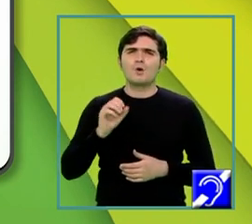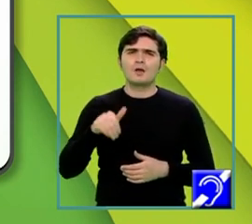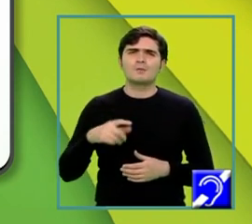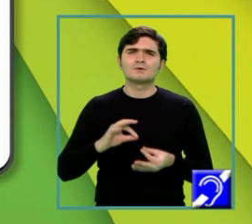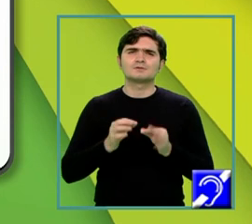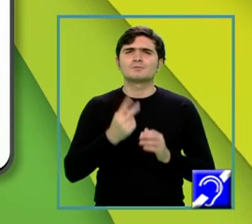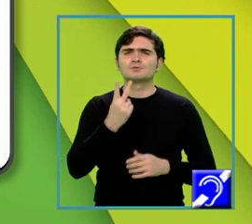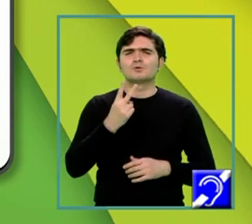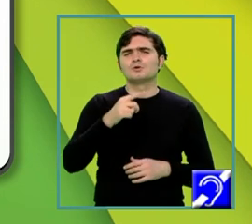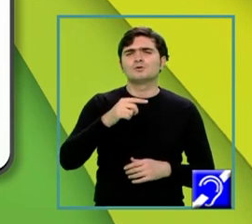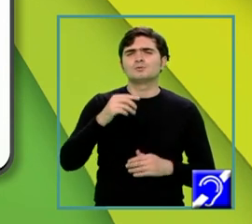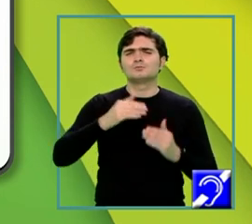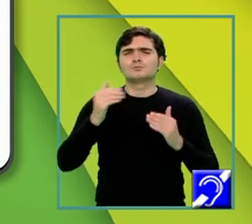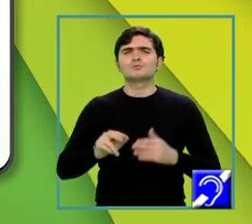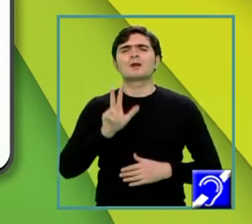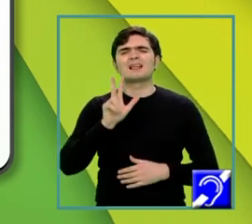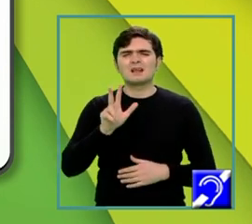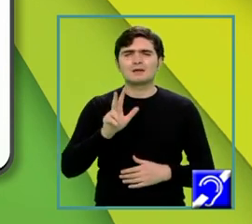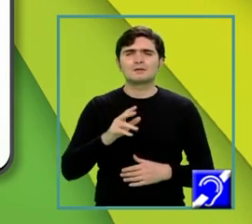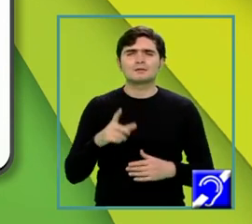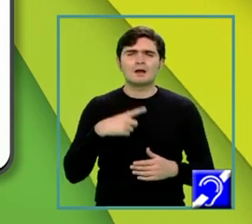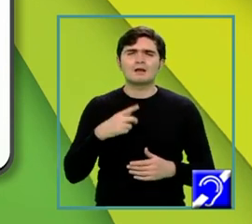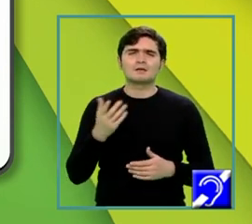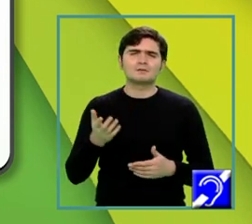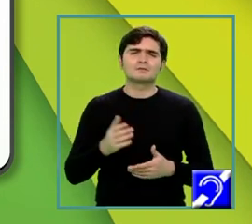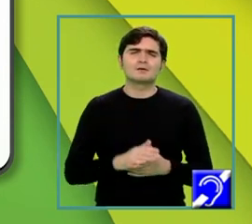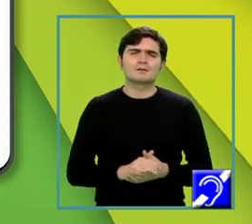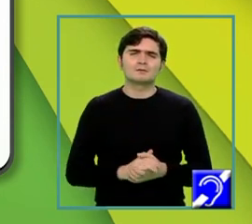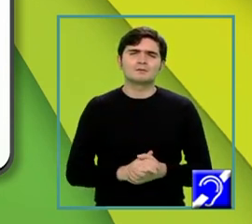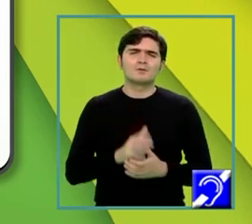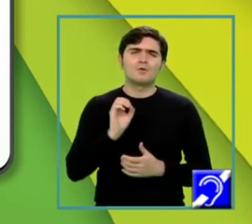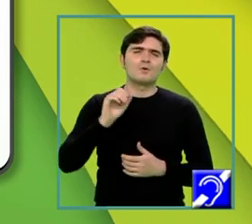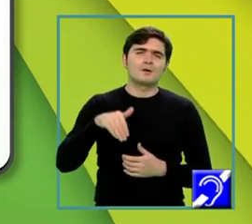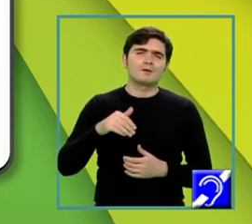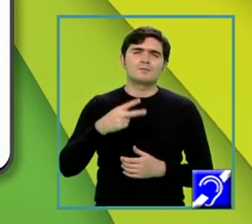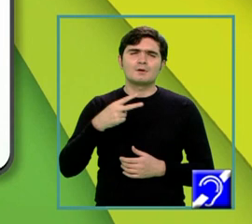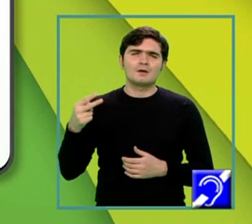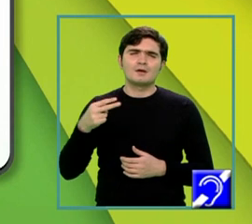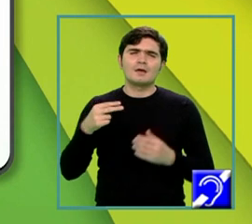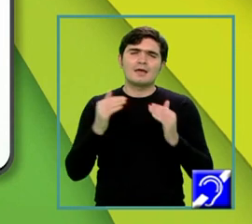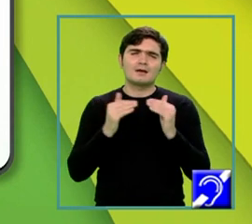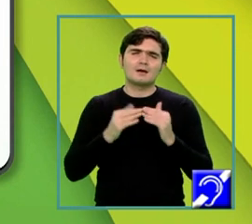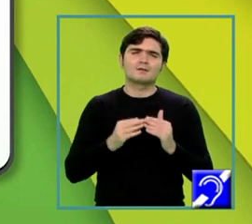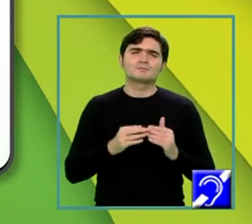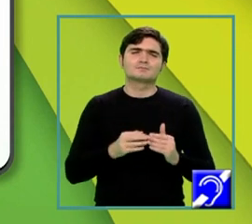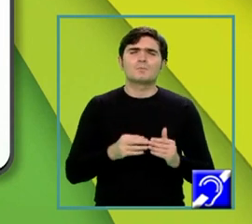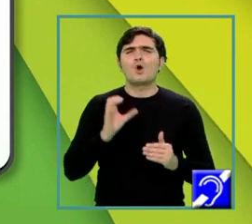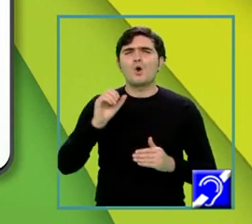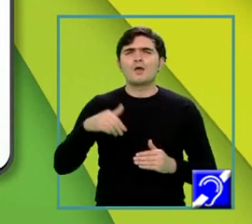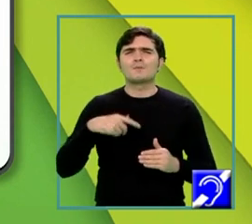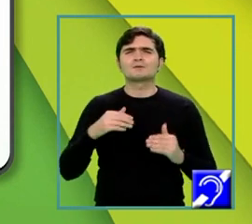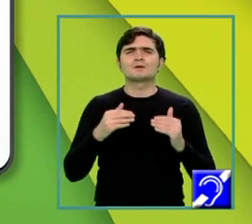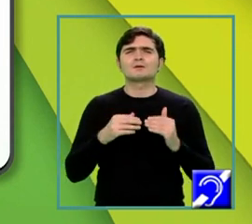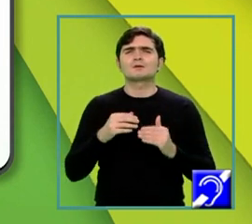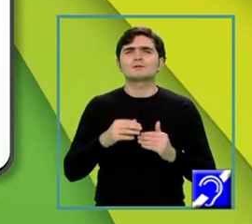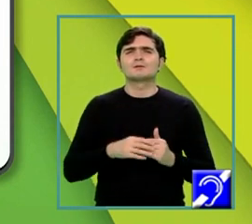supra 3, care este, de fapt, OM este egal mai departe cu OM fiind egal cu